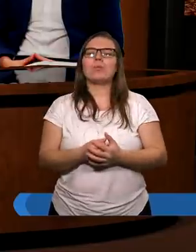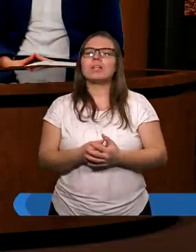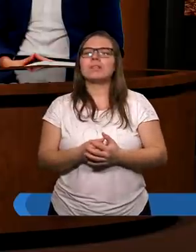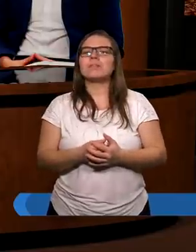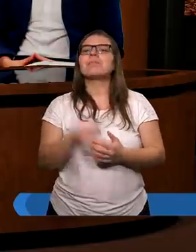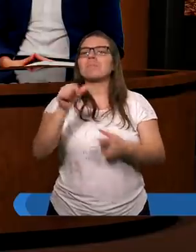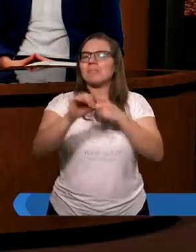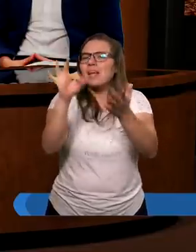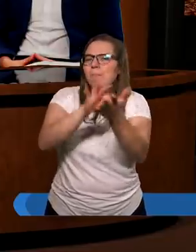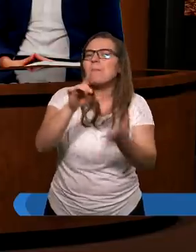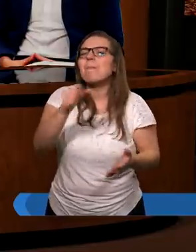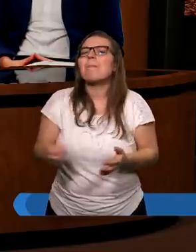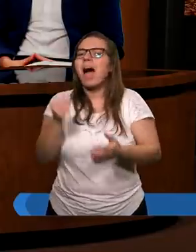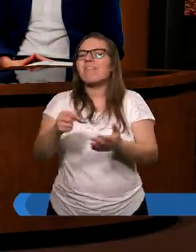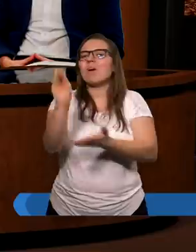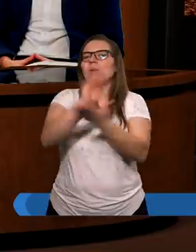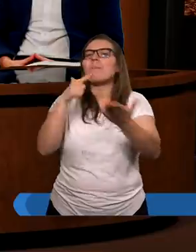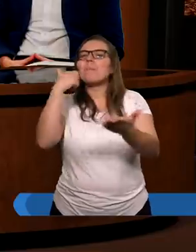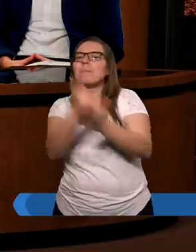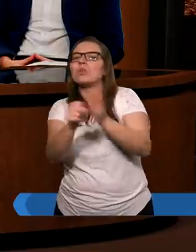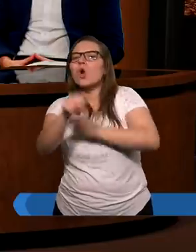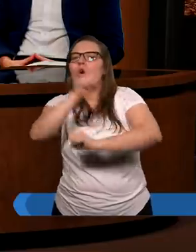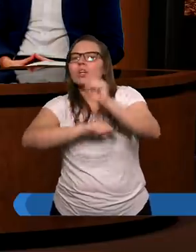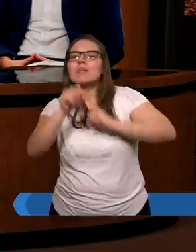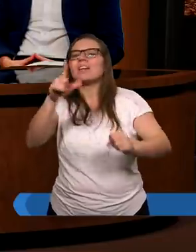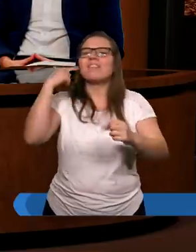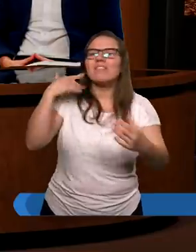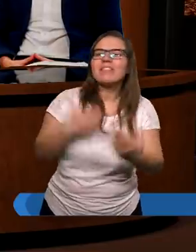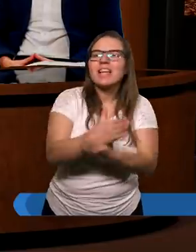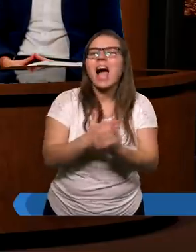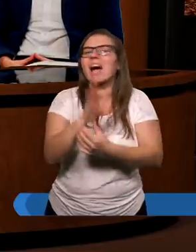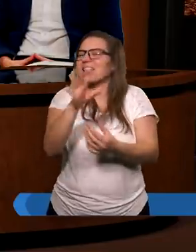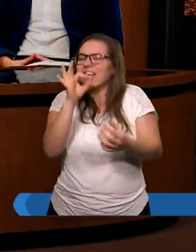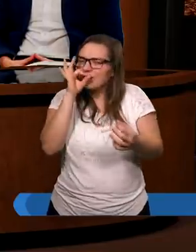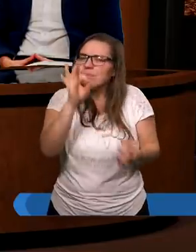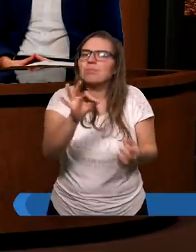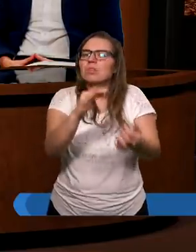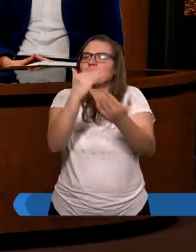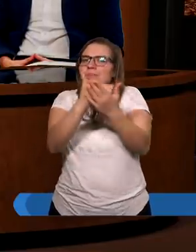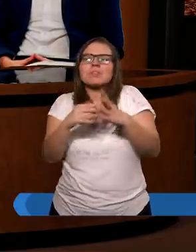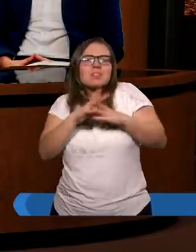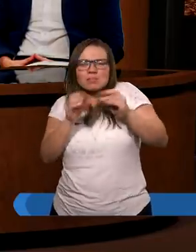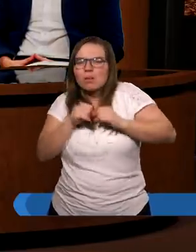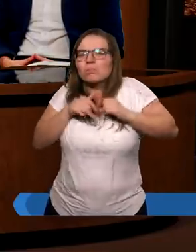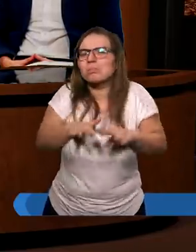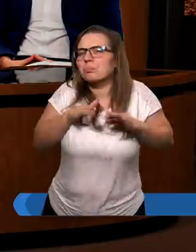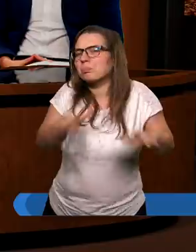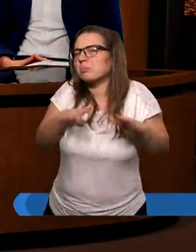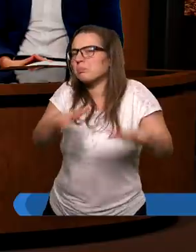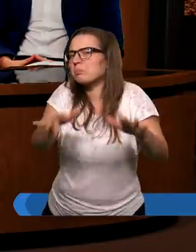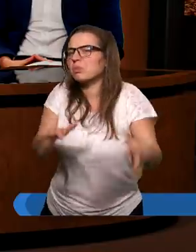Ciekawie, że Paweł napisał do Rzymian, że ich wiara taka dobra słynie po całym świecie.